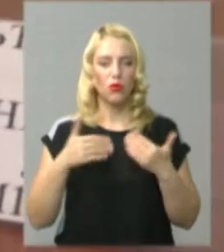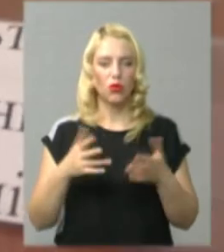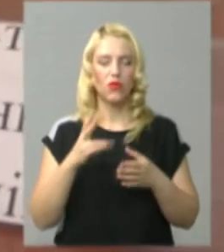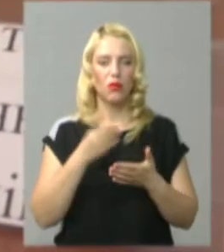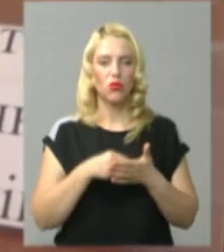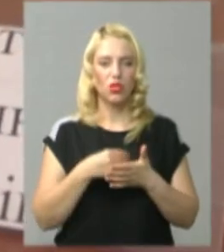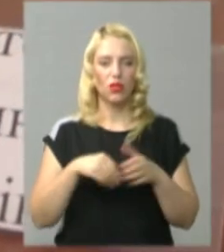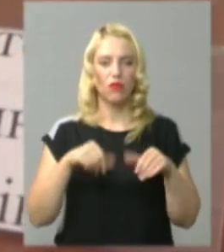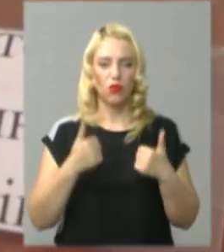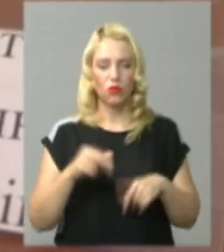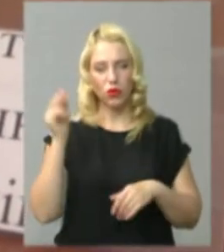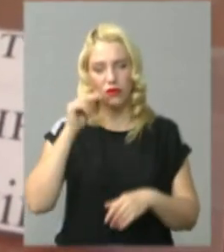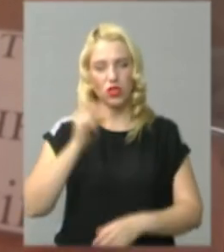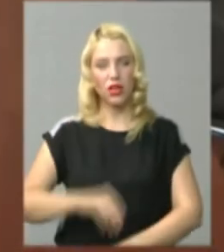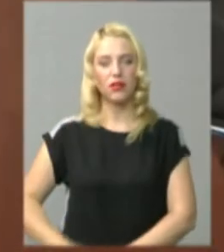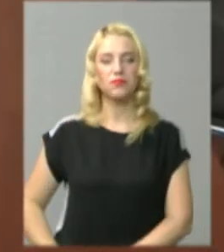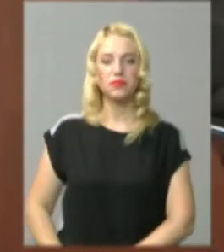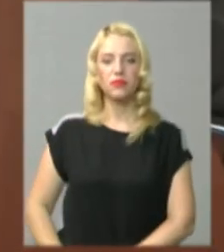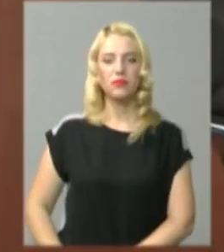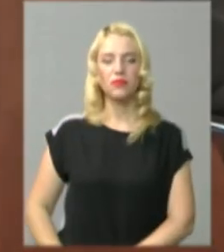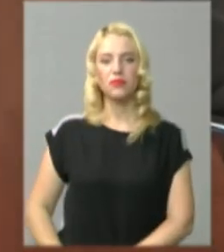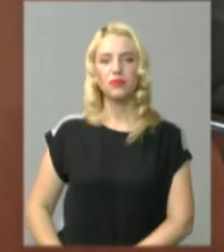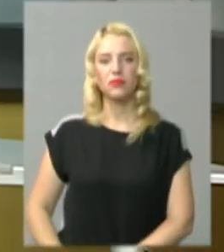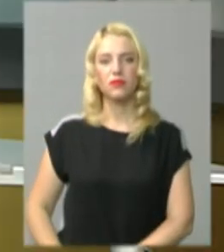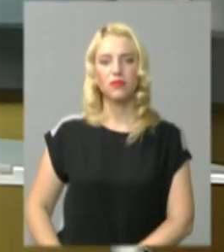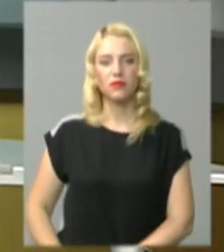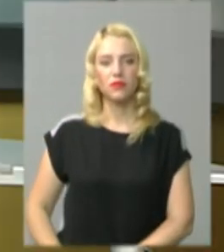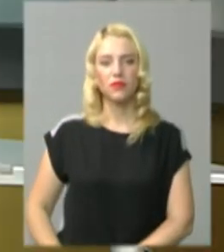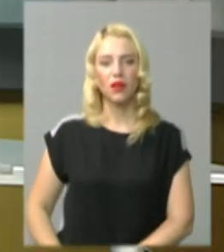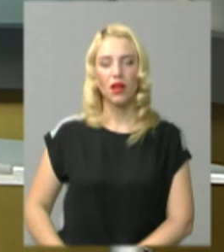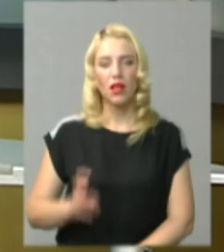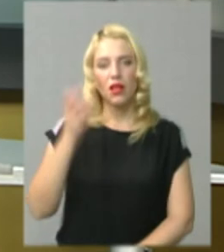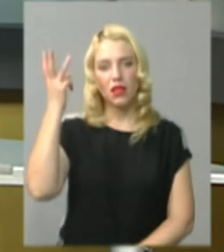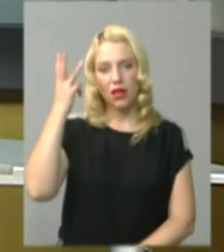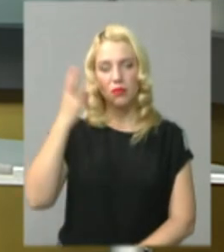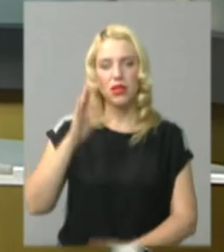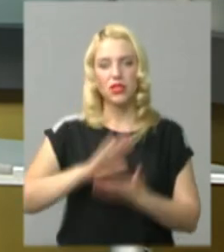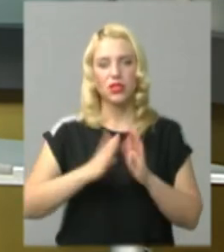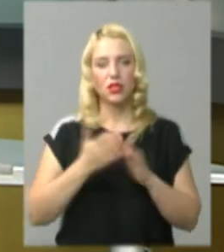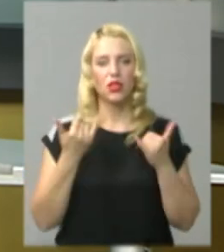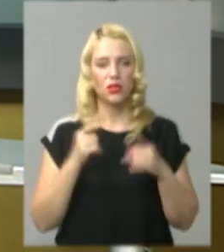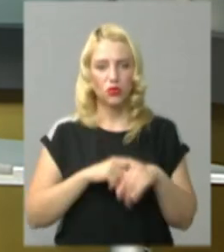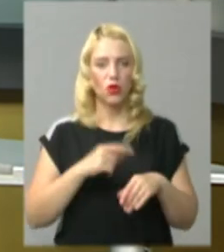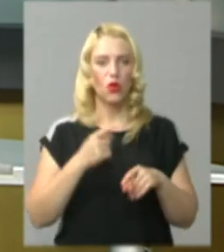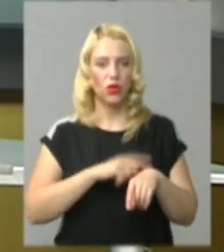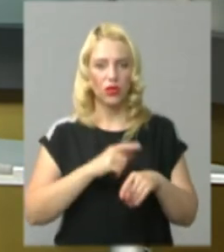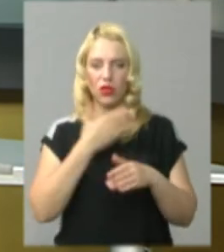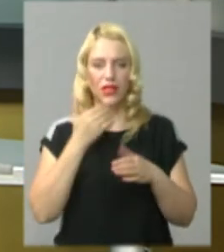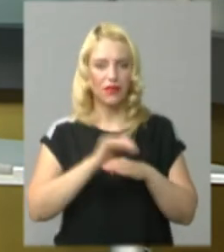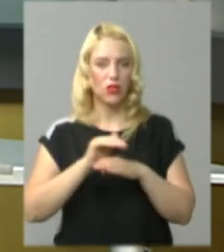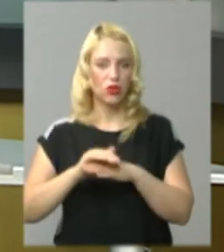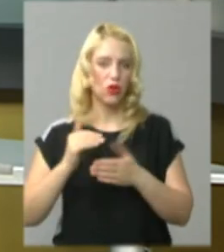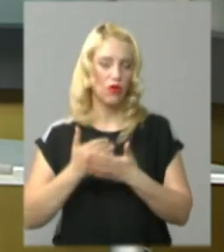навчання. Валерія Ковальчук, Іван Мовчан. Новини на Суспільному. Хмельницький. На Хмельниччині станом на цю годину не зафіксовано нових